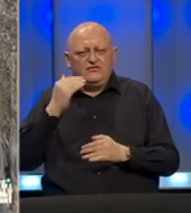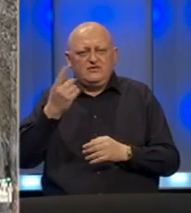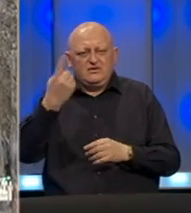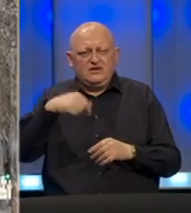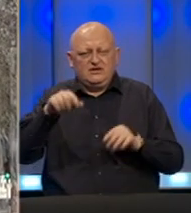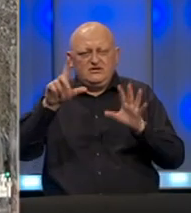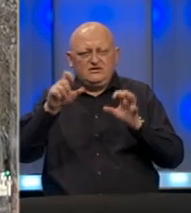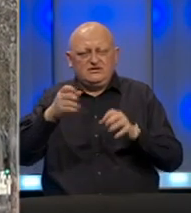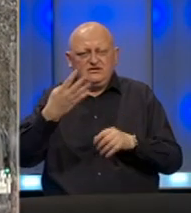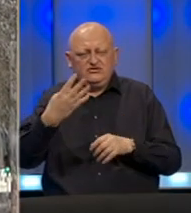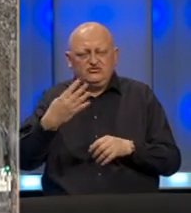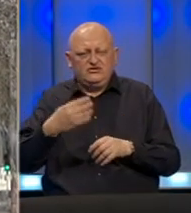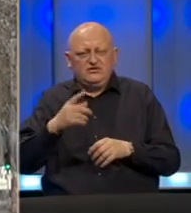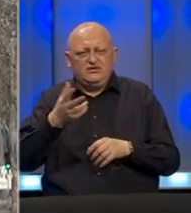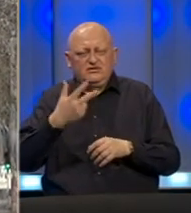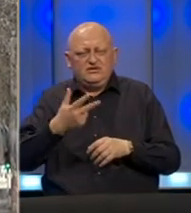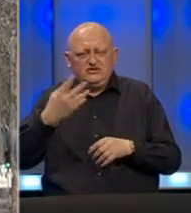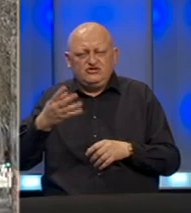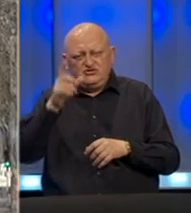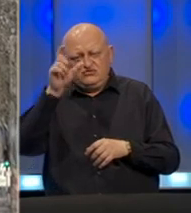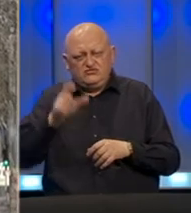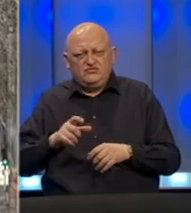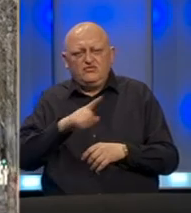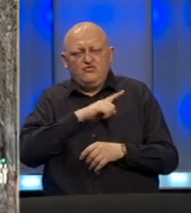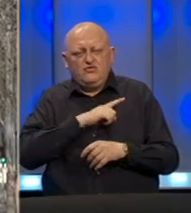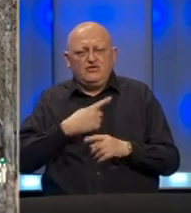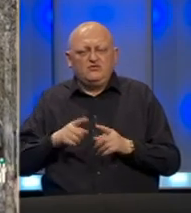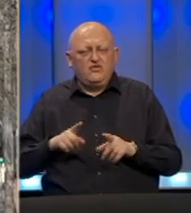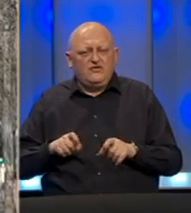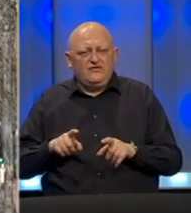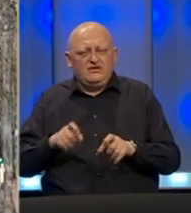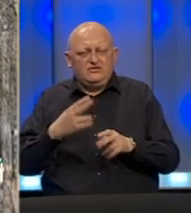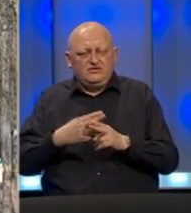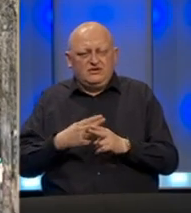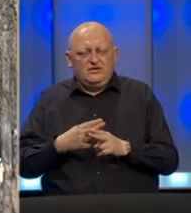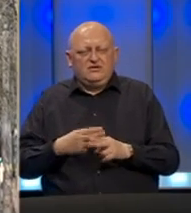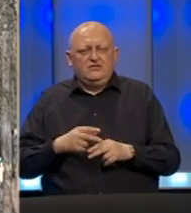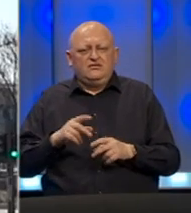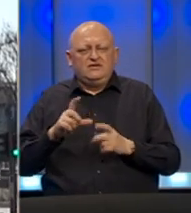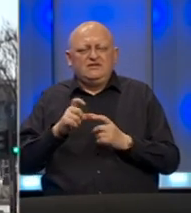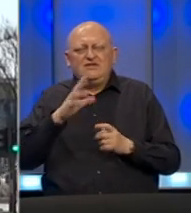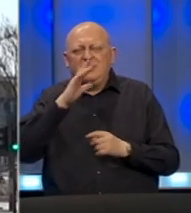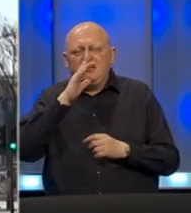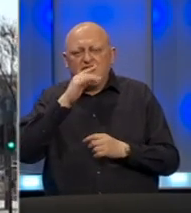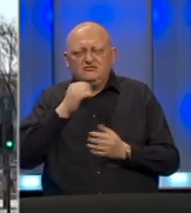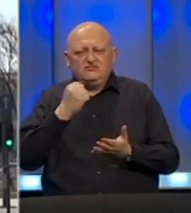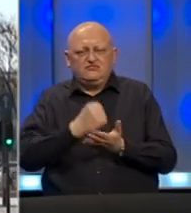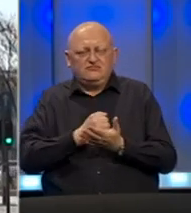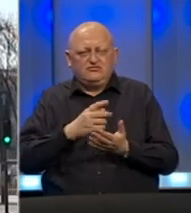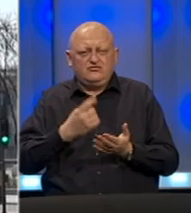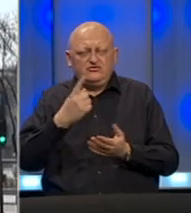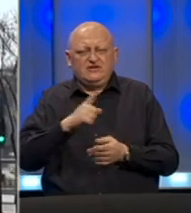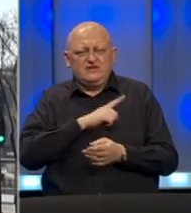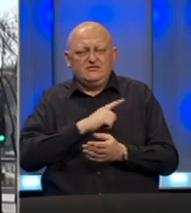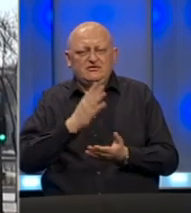1740, a 34 osobe su preminule od posljedica zaraze. U Sjevernoj Makedoniji je potvrđen još jedan